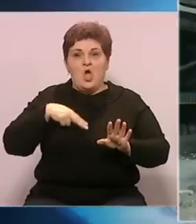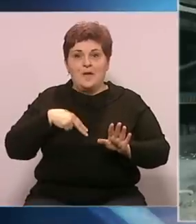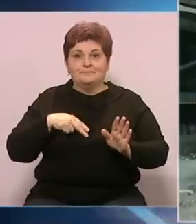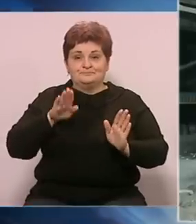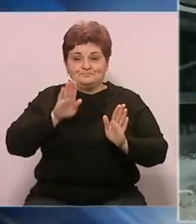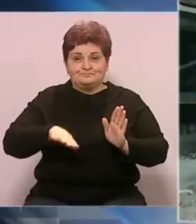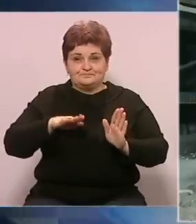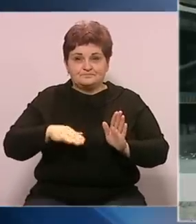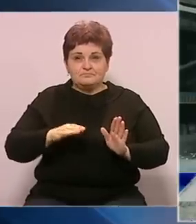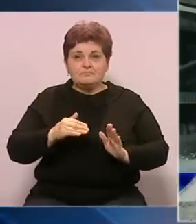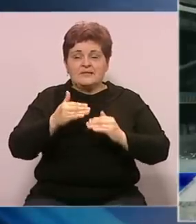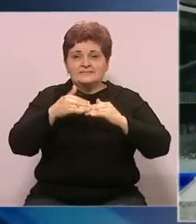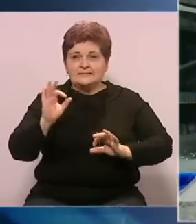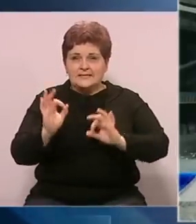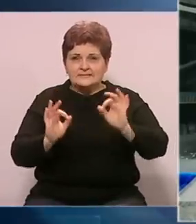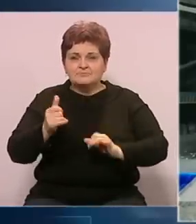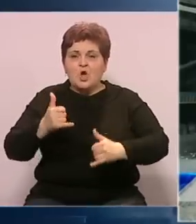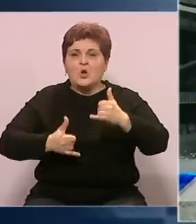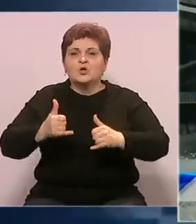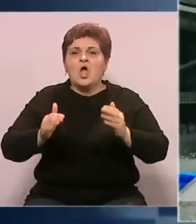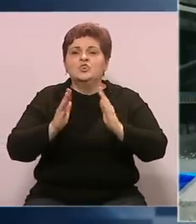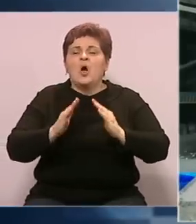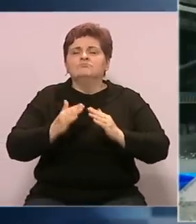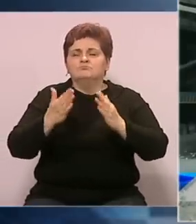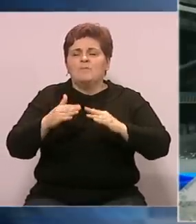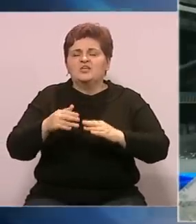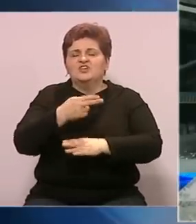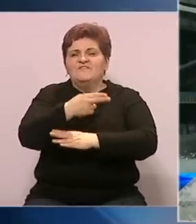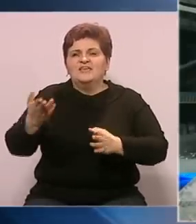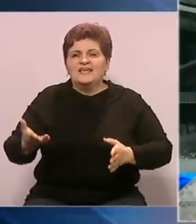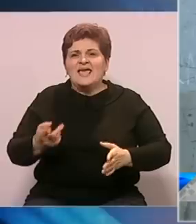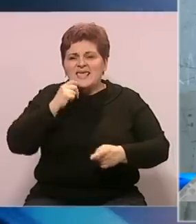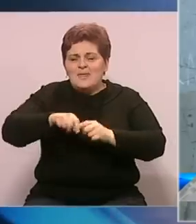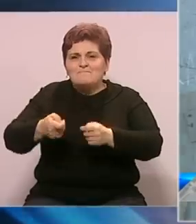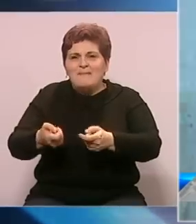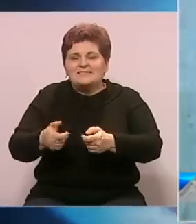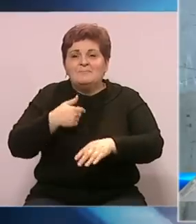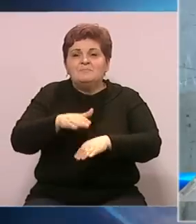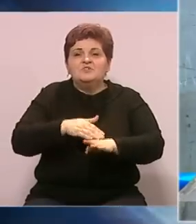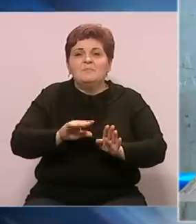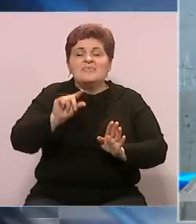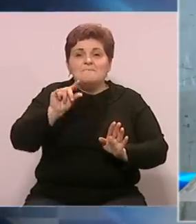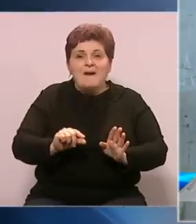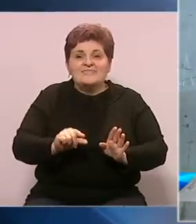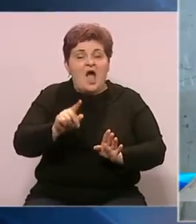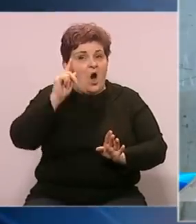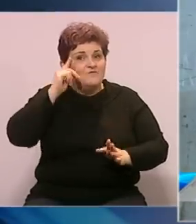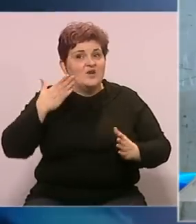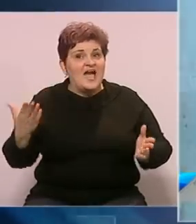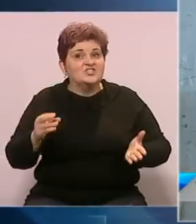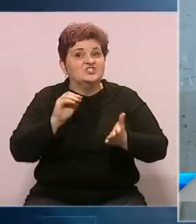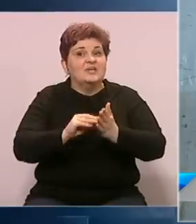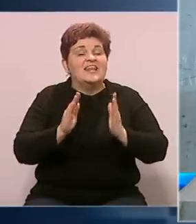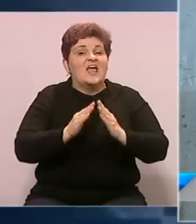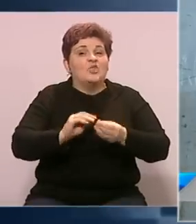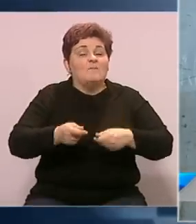Smanjenjem carinskih stopa povećat će se konkurentnost domaćih preduzeća jer će cijene repromaterijala biti u startu niže, ali ovo ne znači da će cijene na